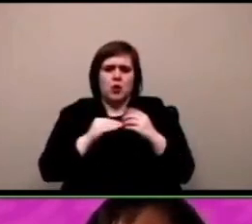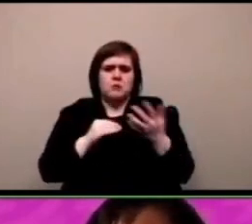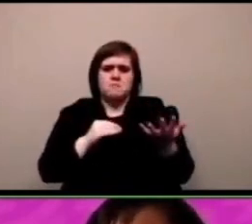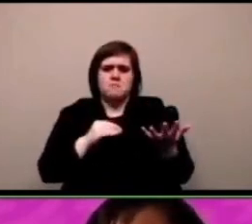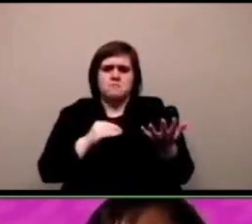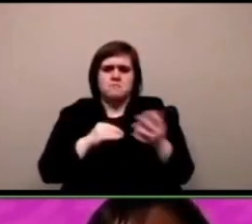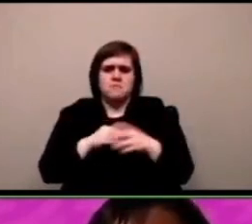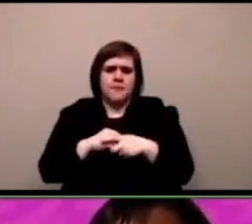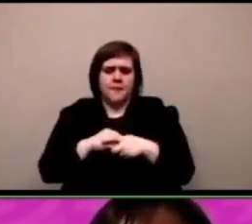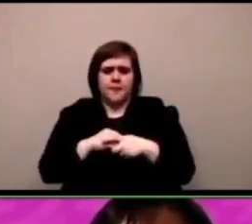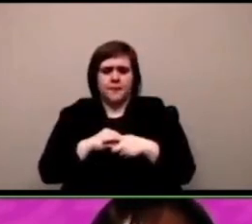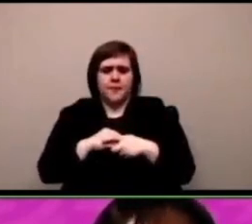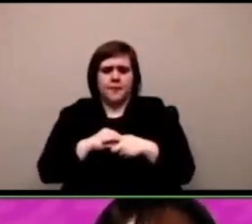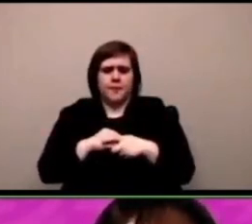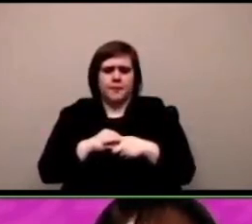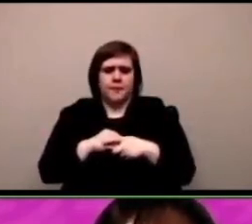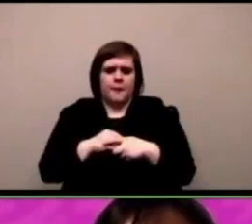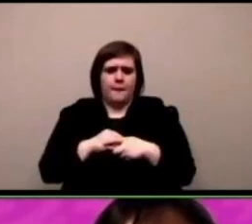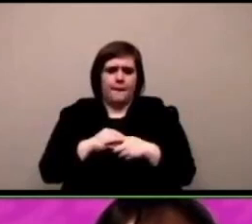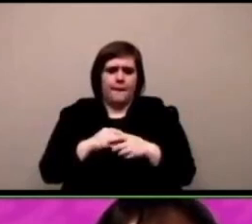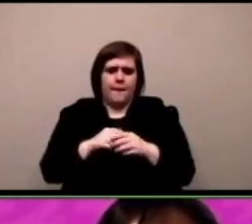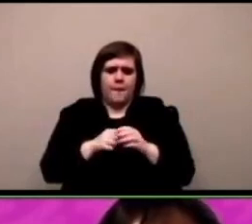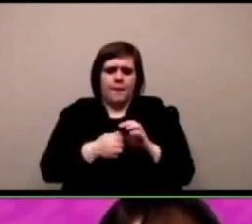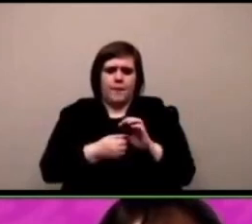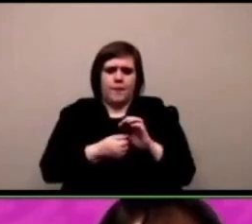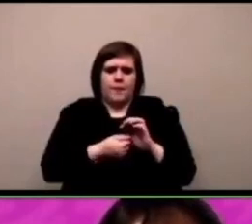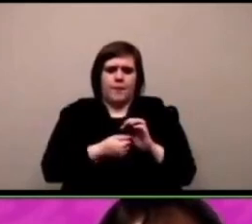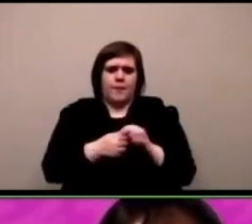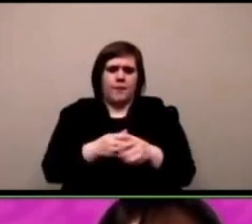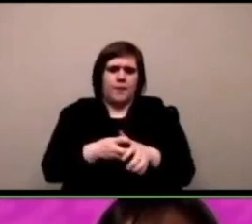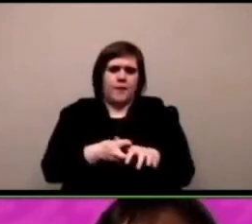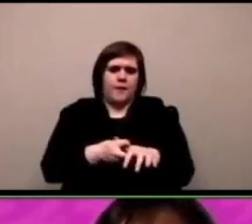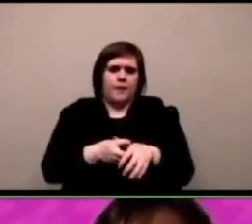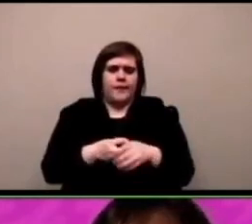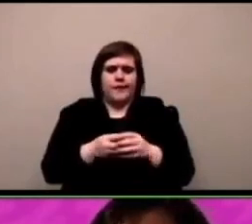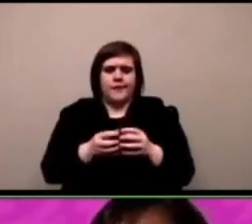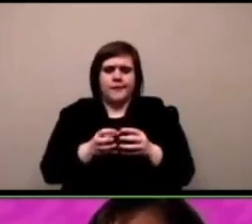se volessi che le mele si muovessero un po' di più